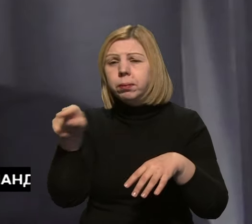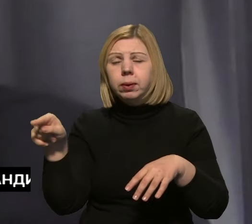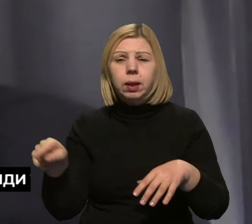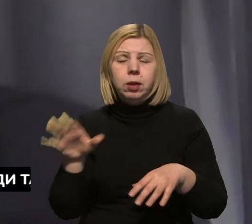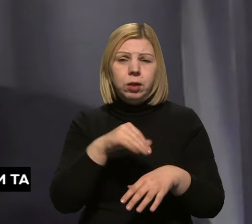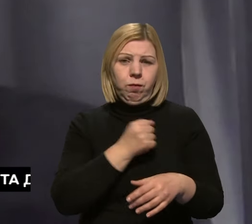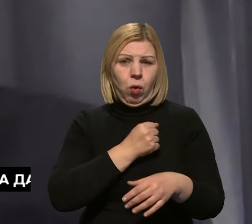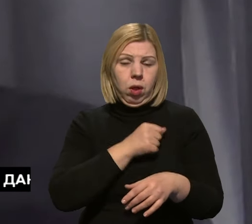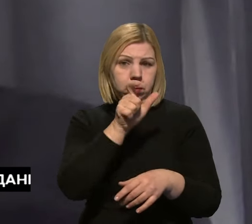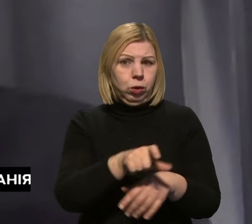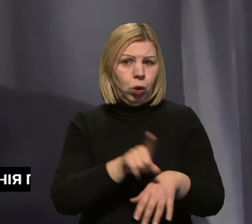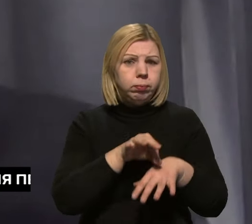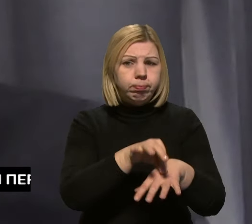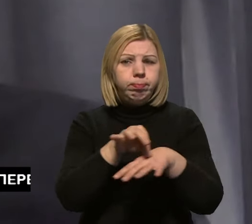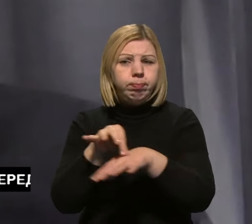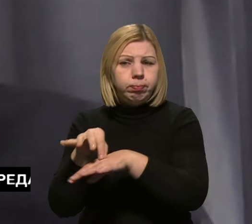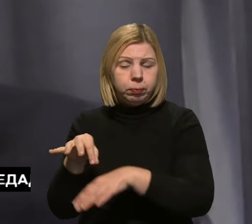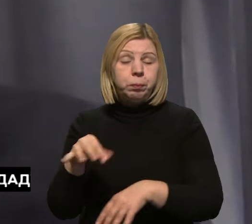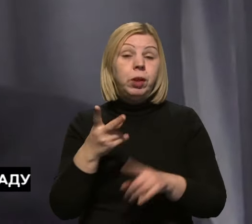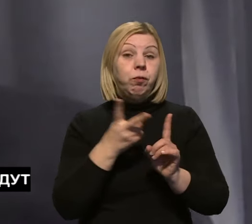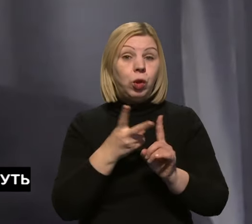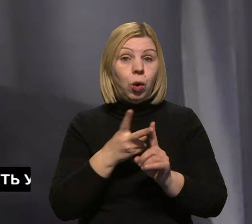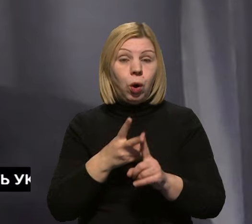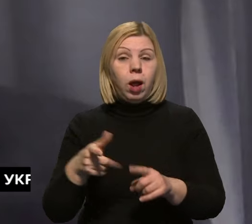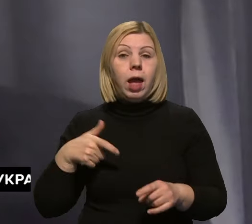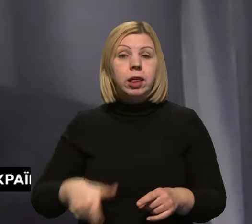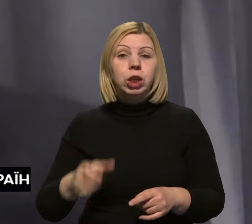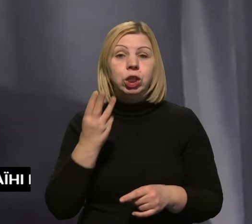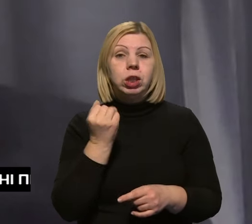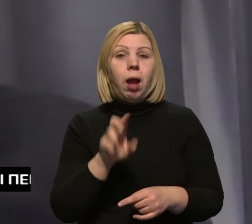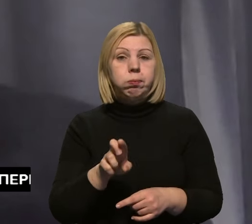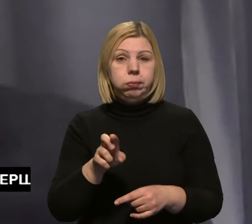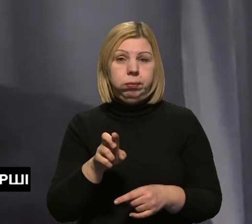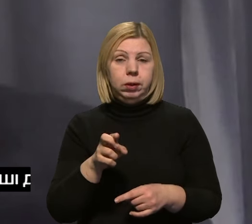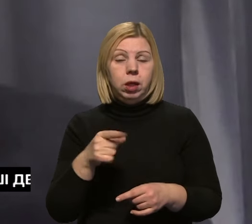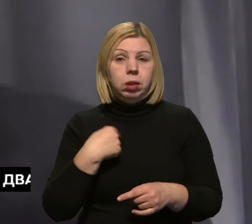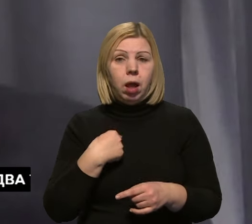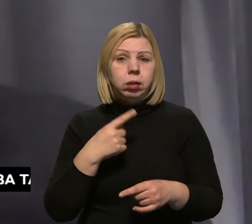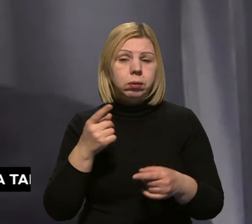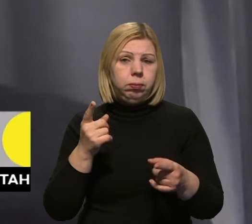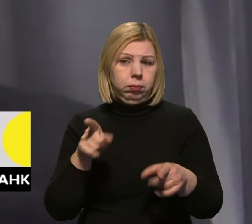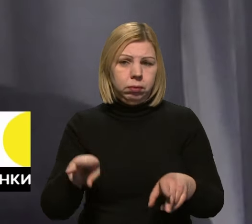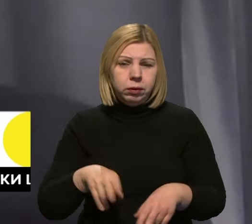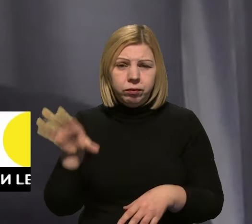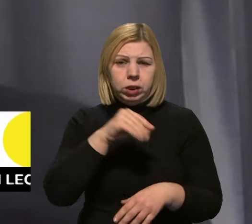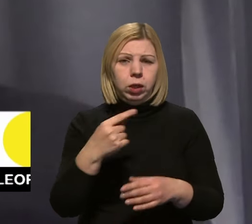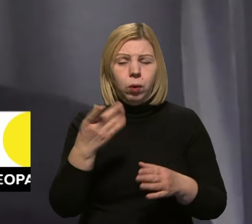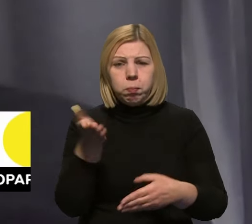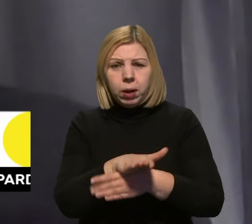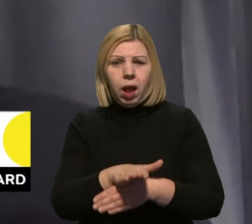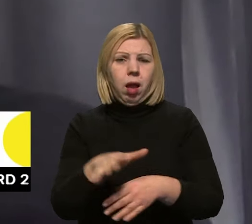військової частини. Другий момент, Генеральний штаб нас переконує, і дійсно ці директиви і вказівки